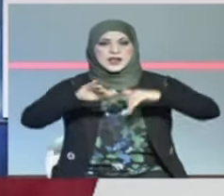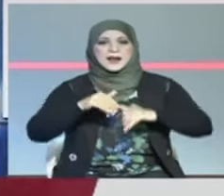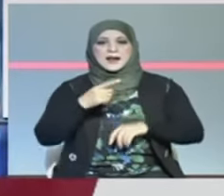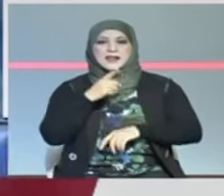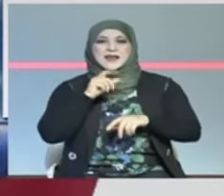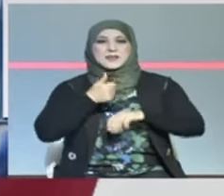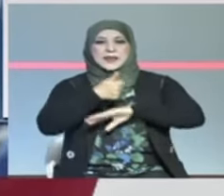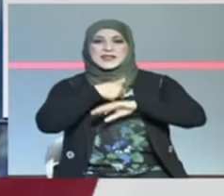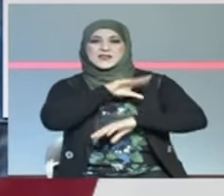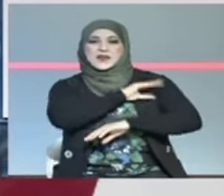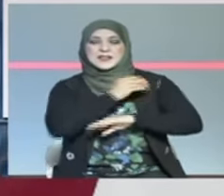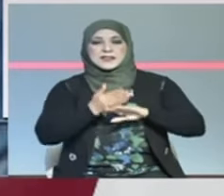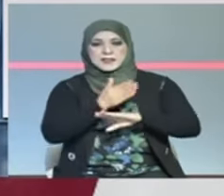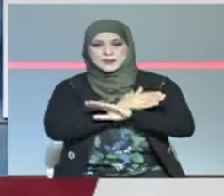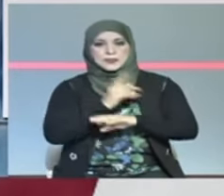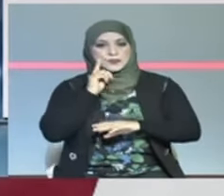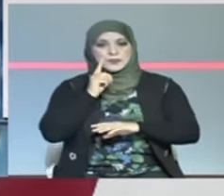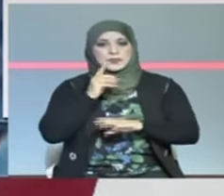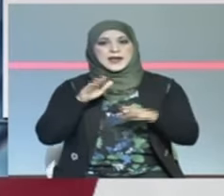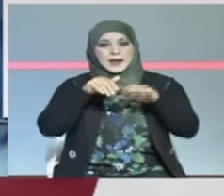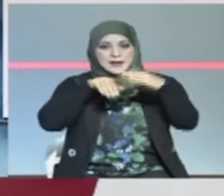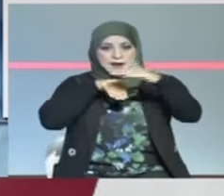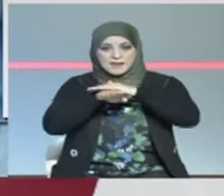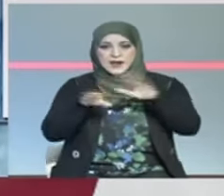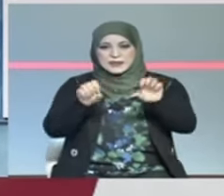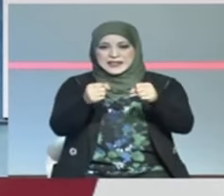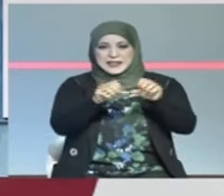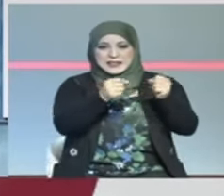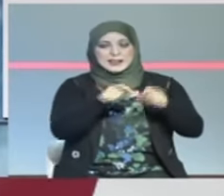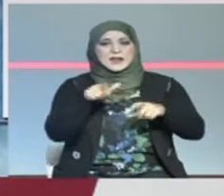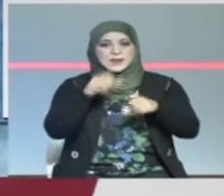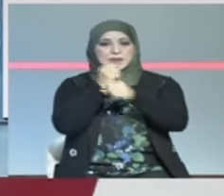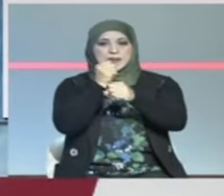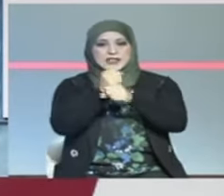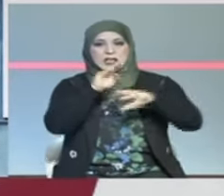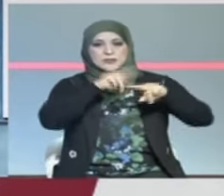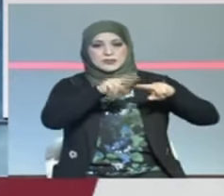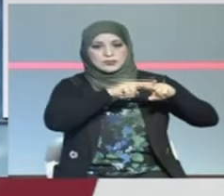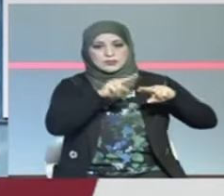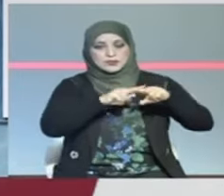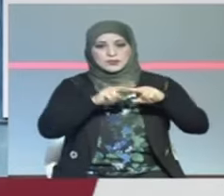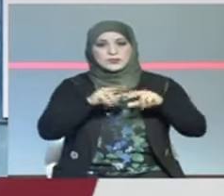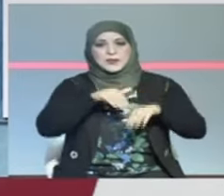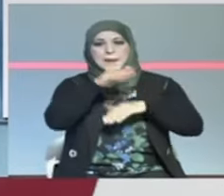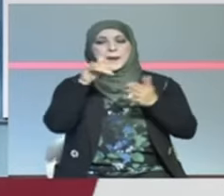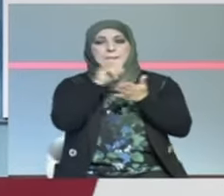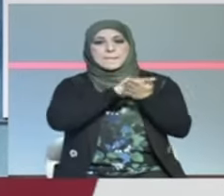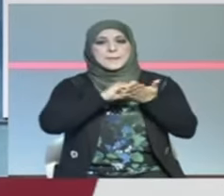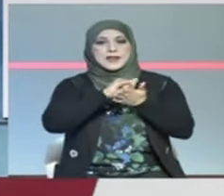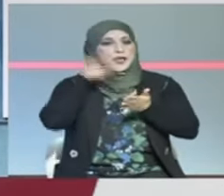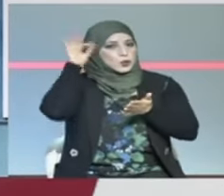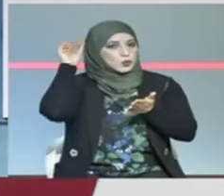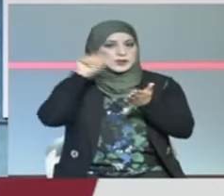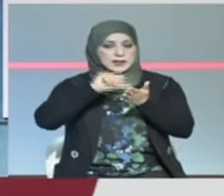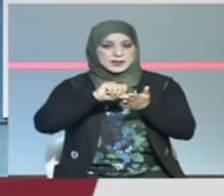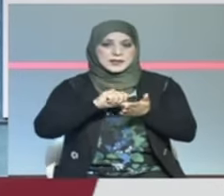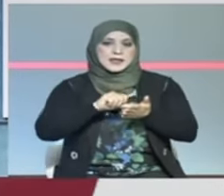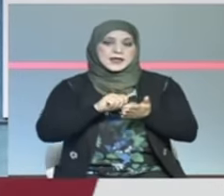سيتم غلق النفق قصد إتمام الأشغال على مستوى مخرجه أمام مطار تونس قرتاج